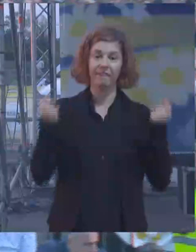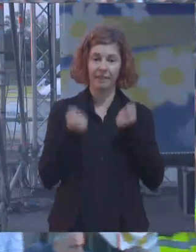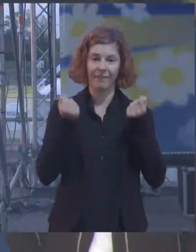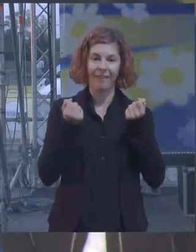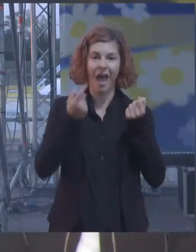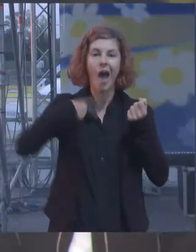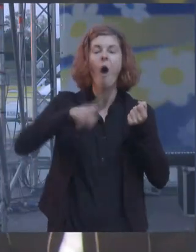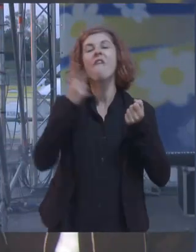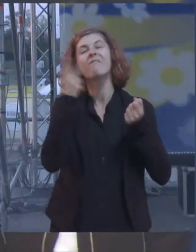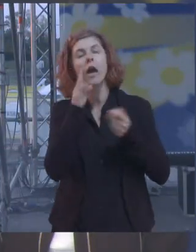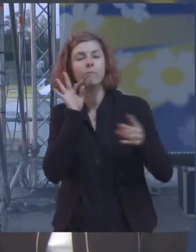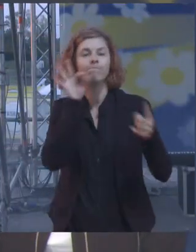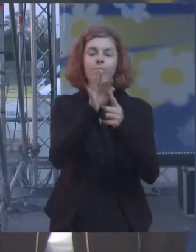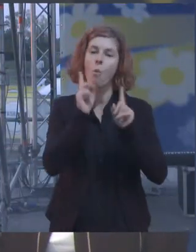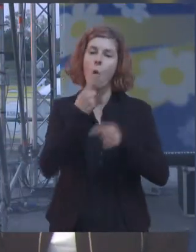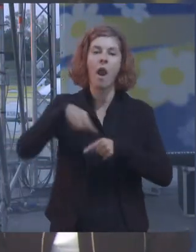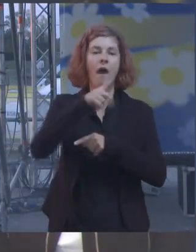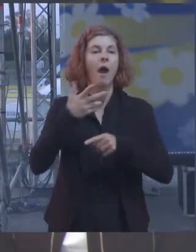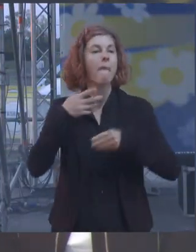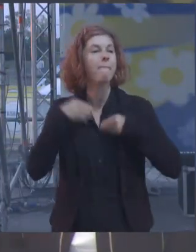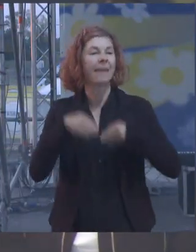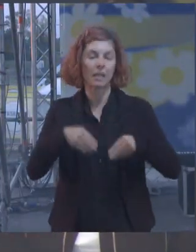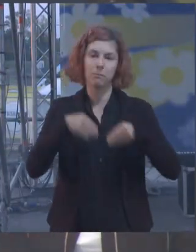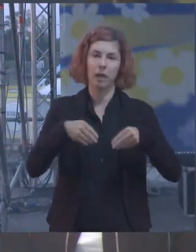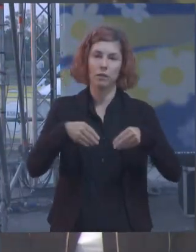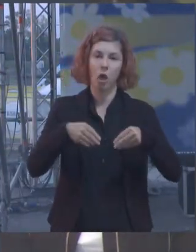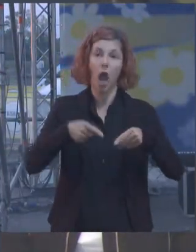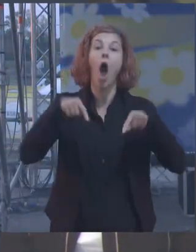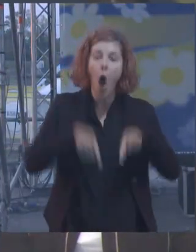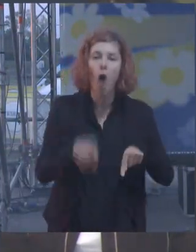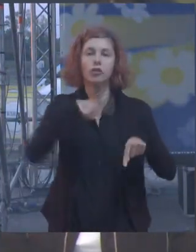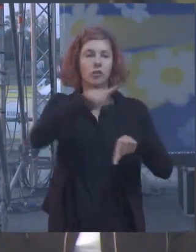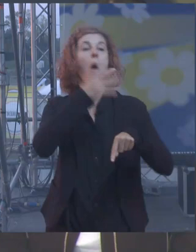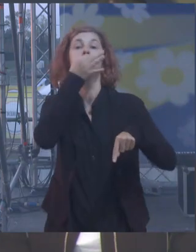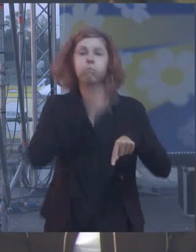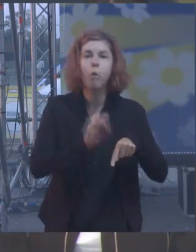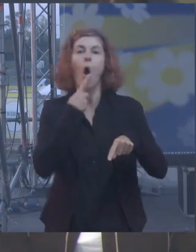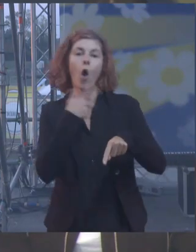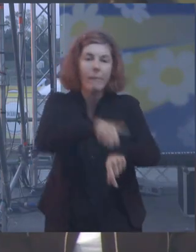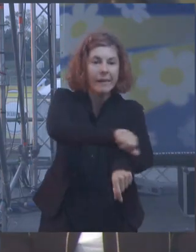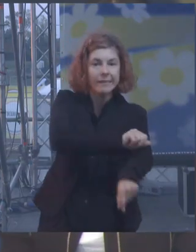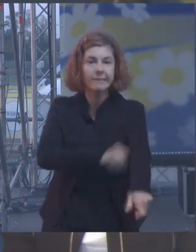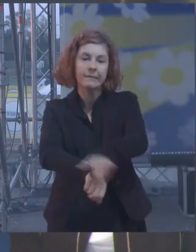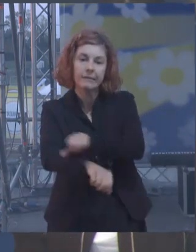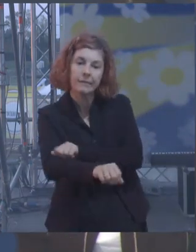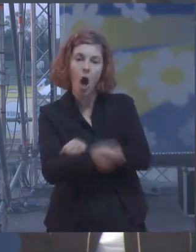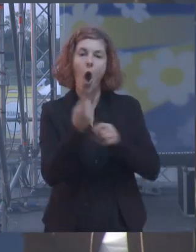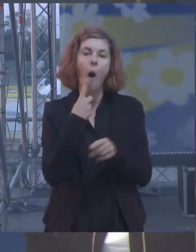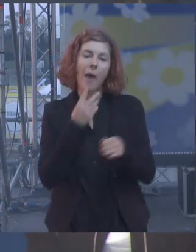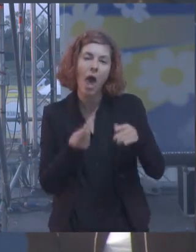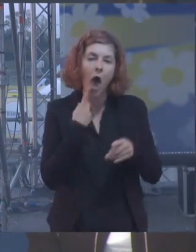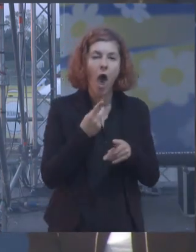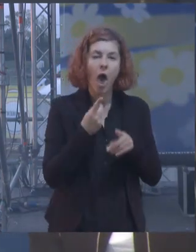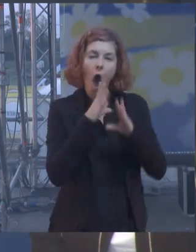nostri concittadini oggi cittadini e associazioni possono darsi da fare possono rimboccarsi le maniche in opere di pubblica utilità